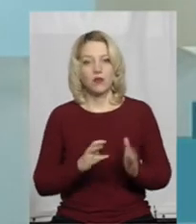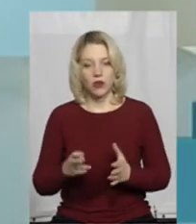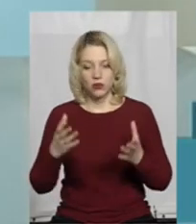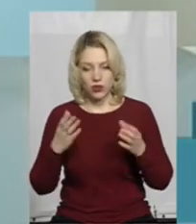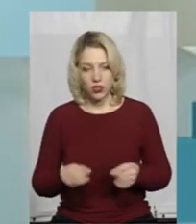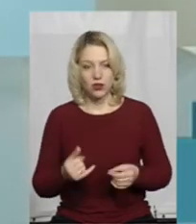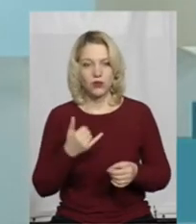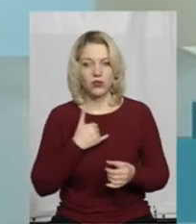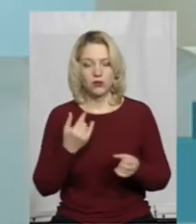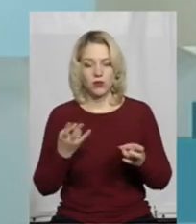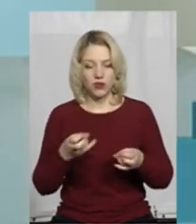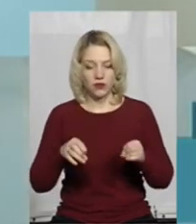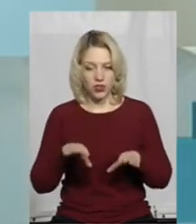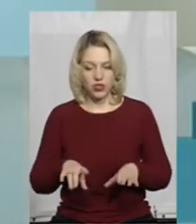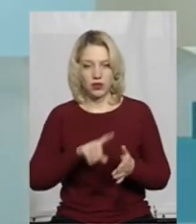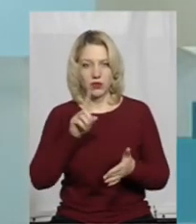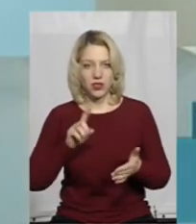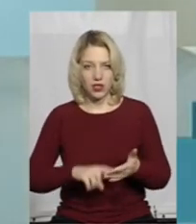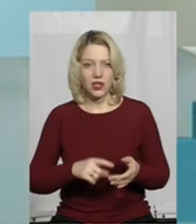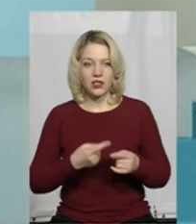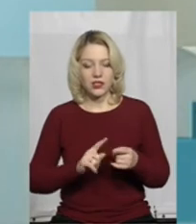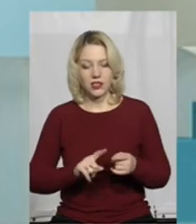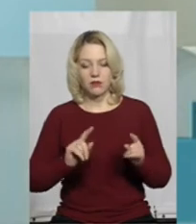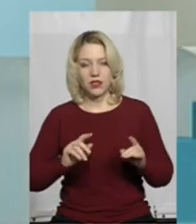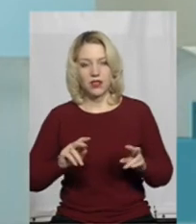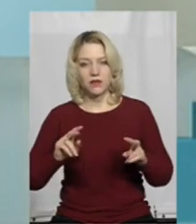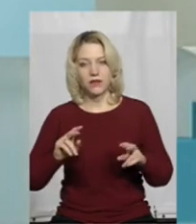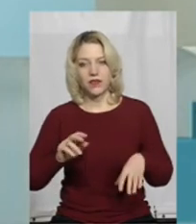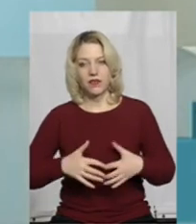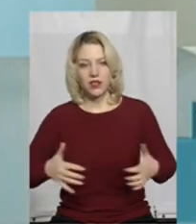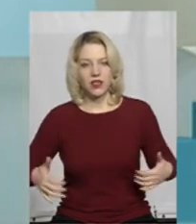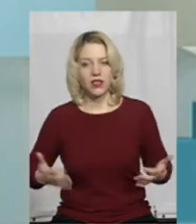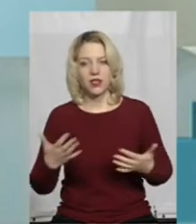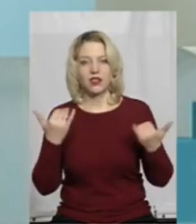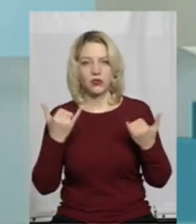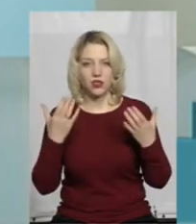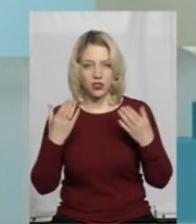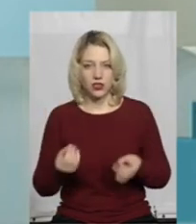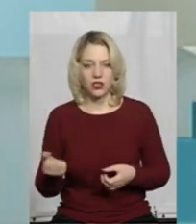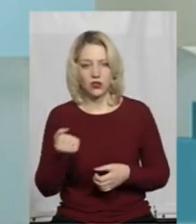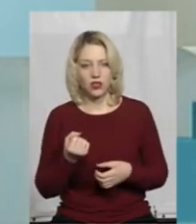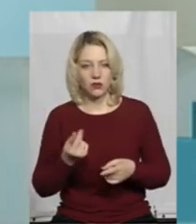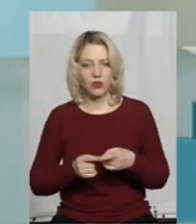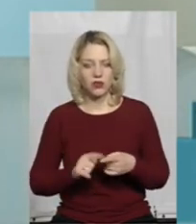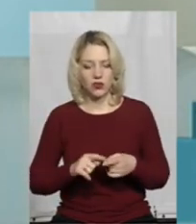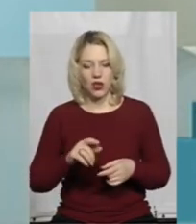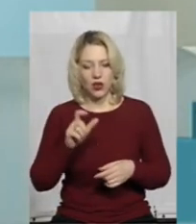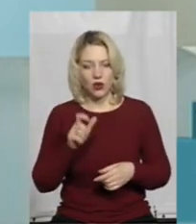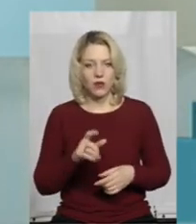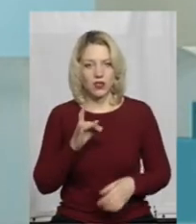в денному нам сьогодні вирішити питання з цими тваринами, які на сьогоднішній день утримуються у громадянина Рачковського.